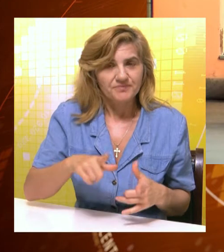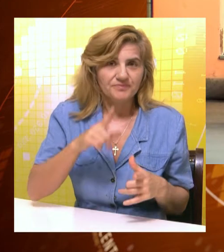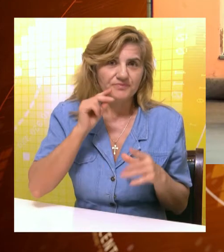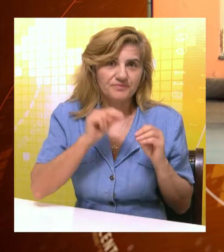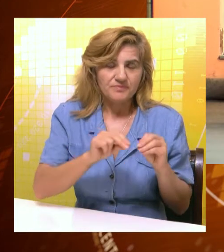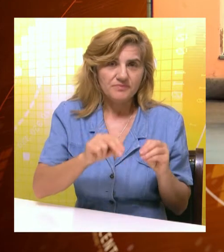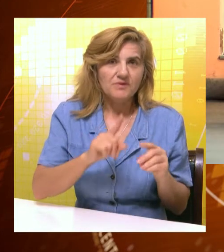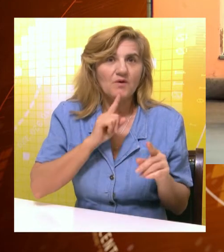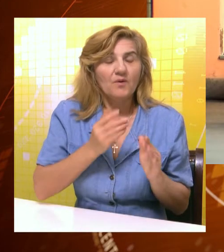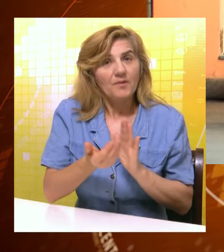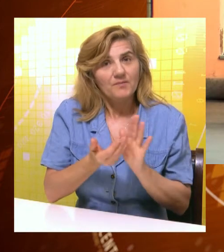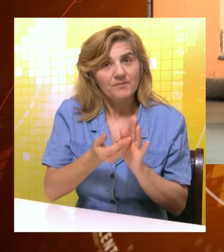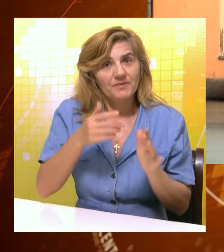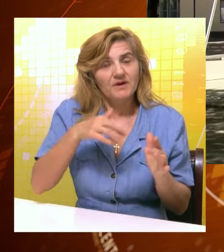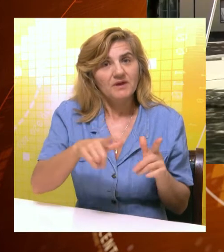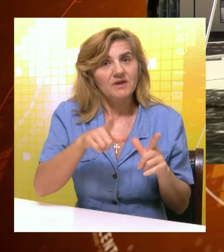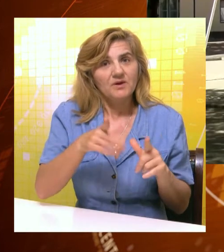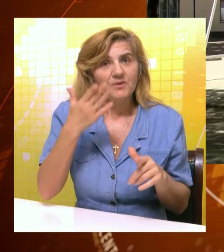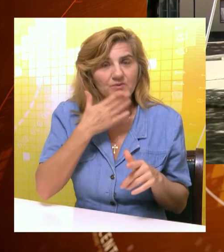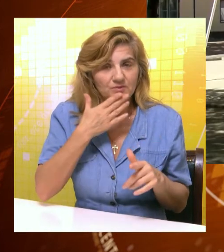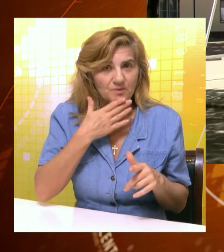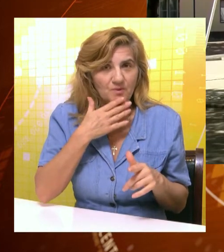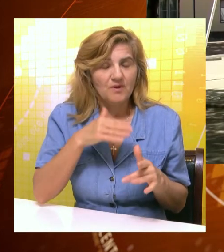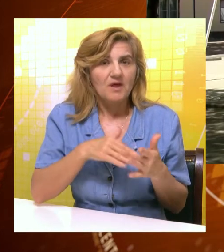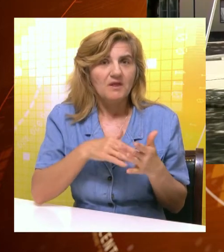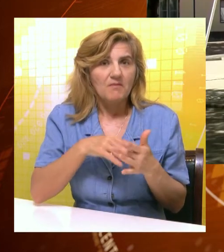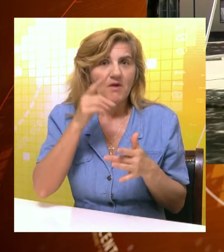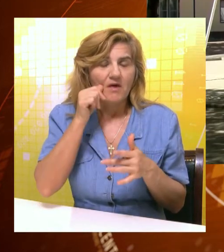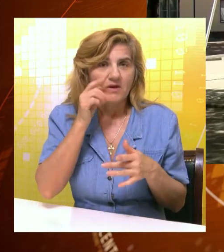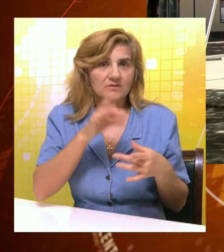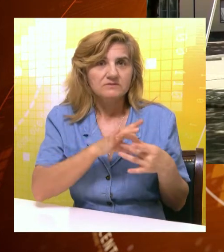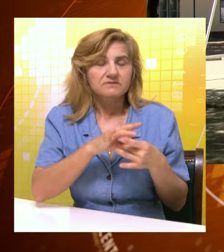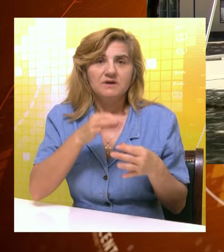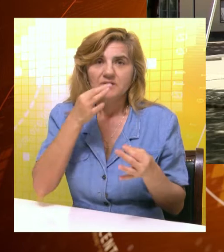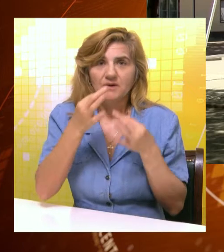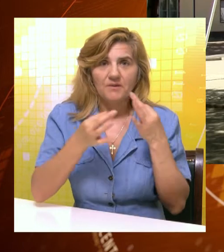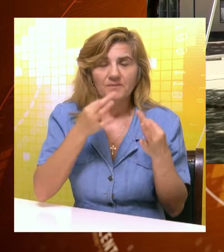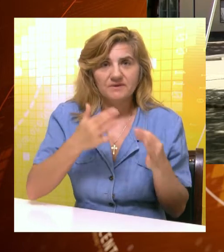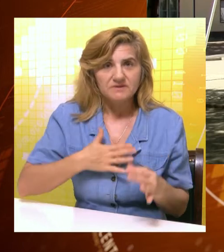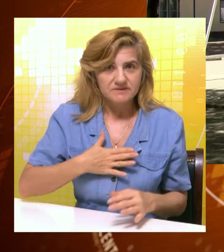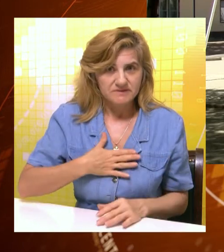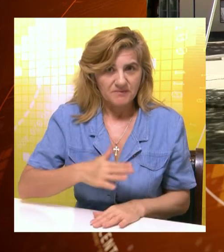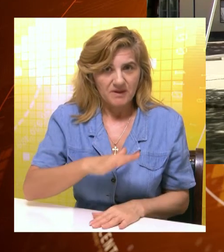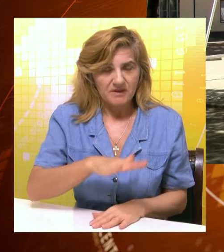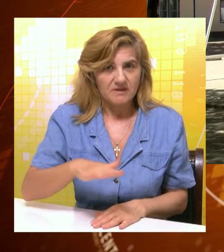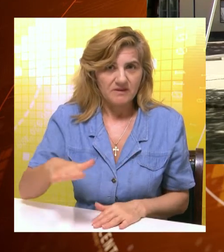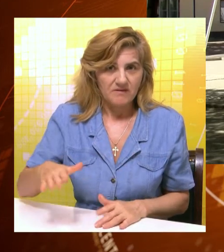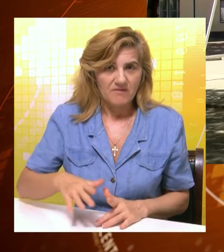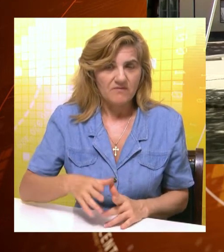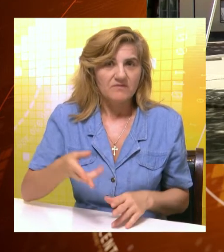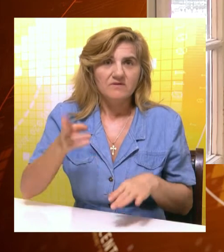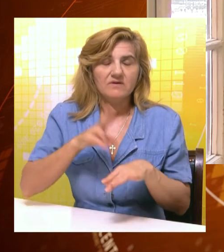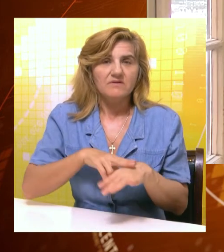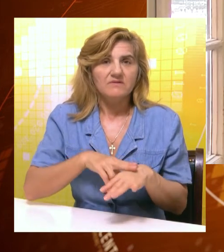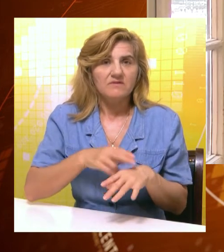mlađeg uzrasta, prečkolaraca i školaraca, nije ni malo lag zadatak, koji roditelji često postave pred sebe. Deci mlađeg